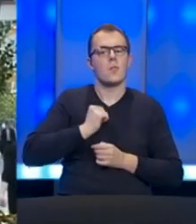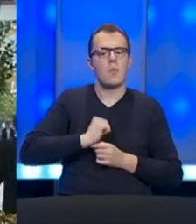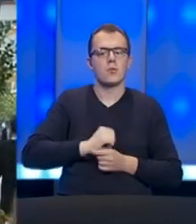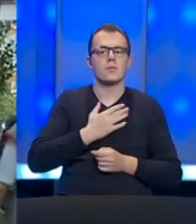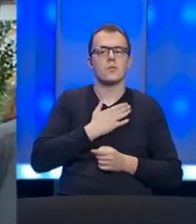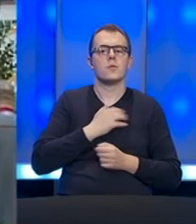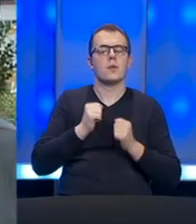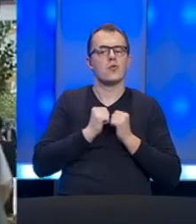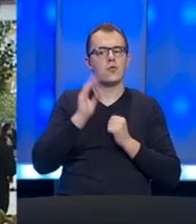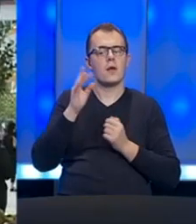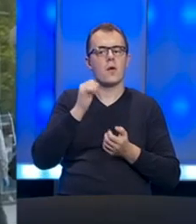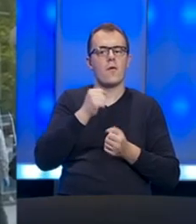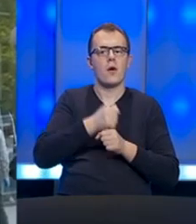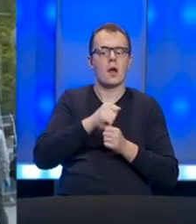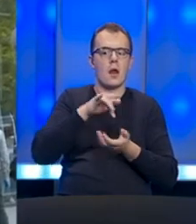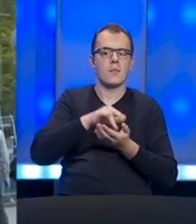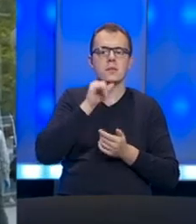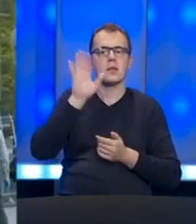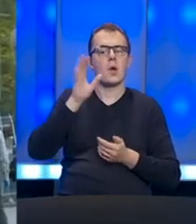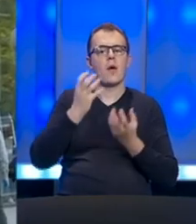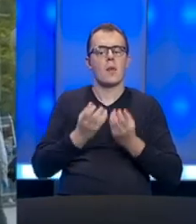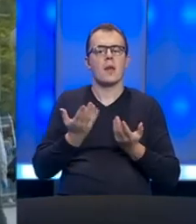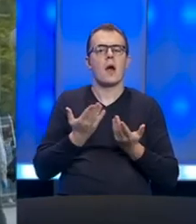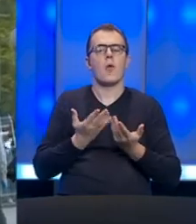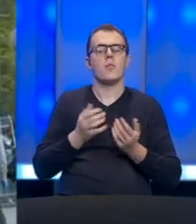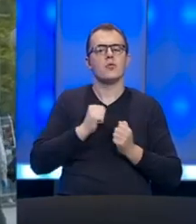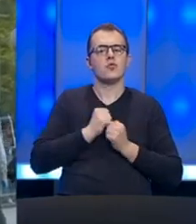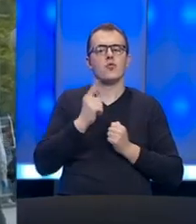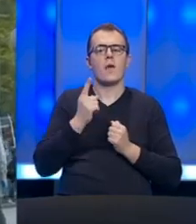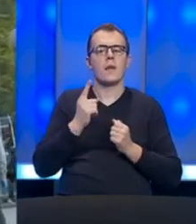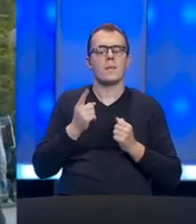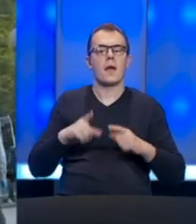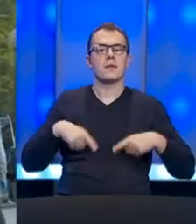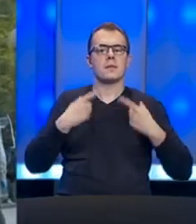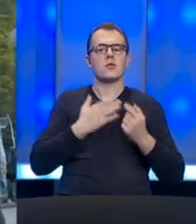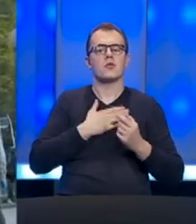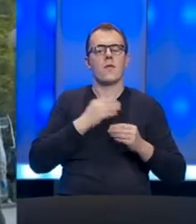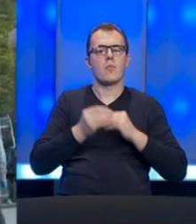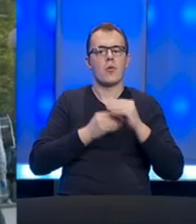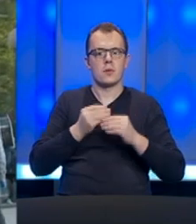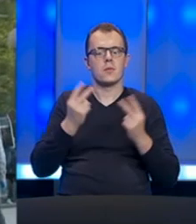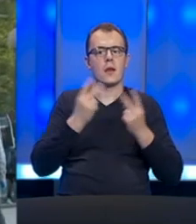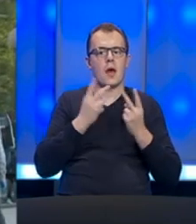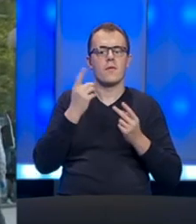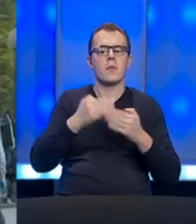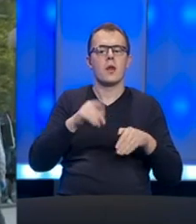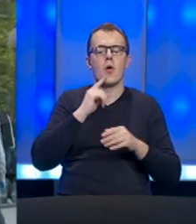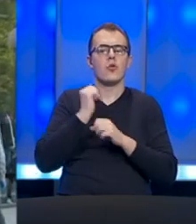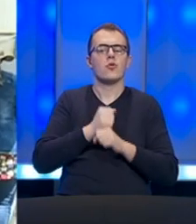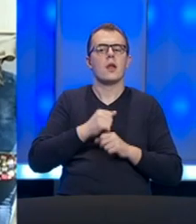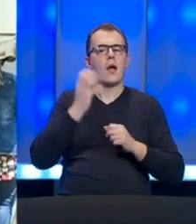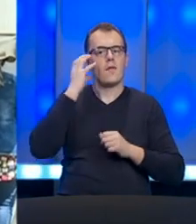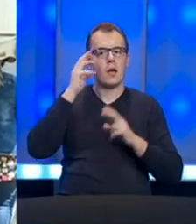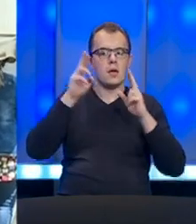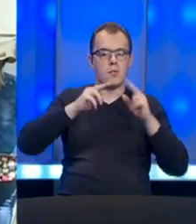ekonomija, njihova radna mjesta i njihove plate kako bi obezbijedili egzistenciju svojim porodicama. Naravno da mjerama koje je donijela vlada Republike